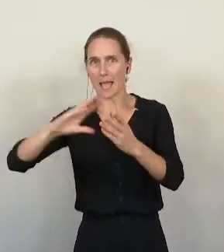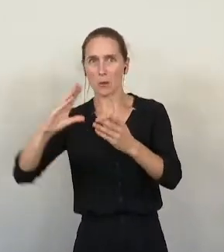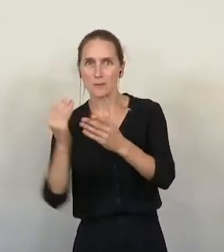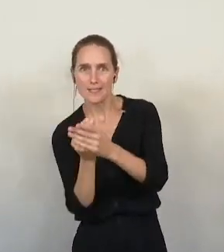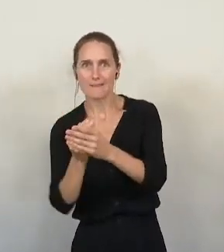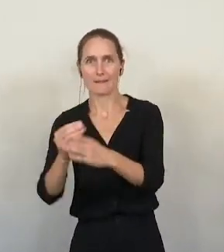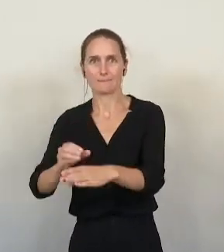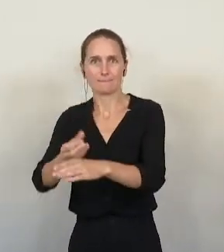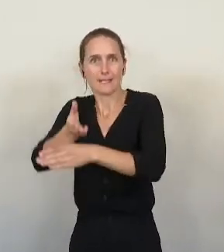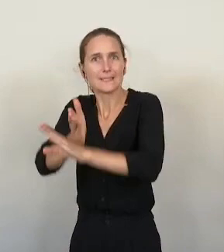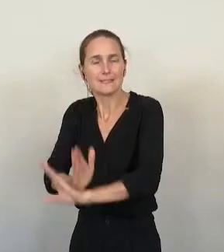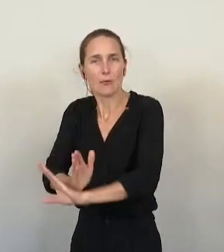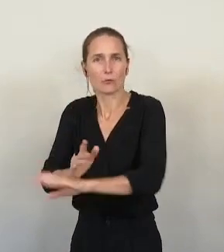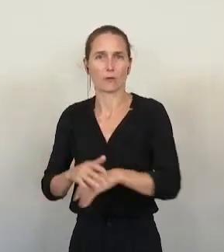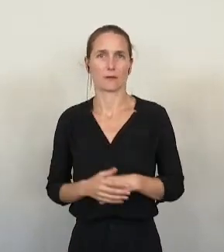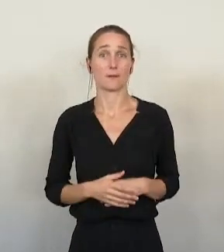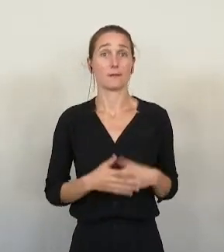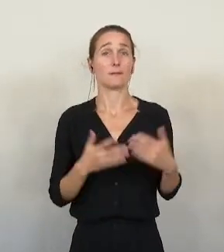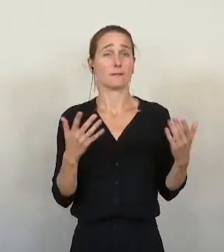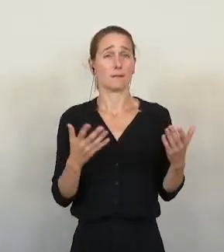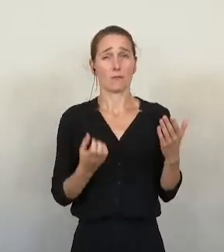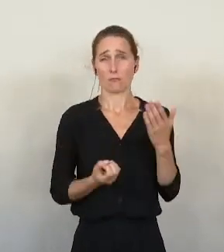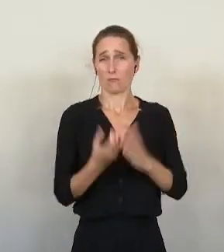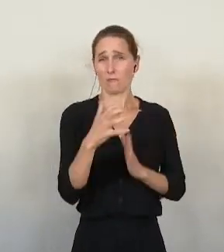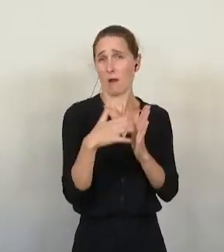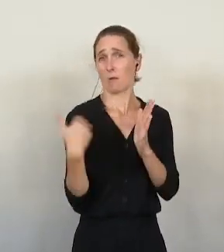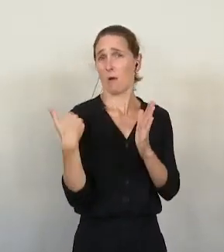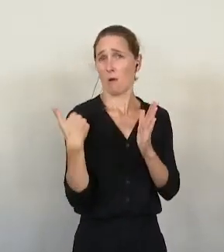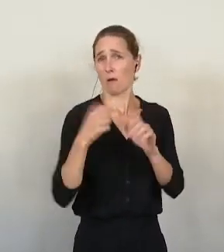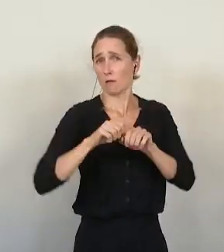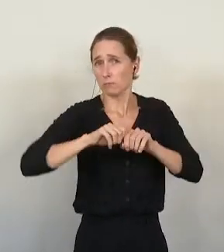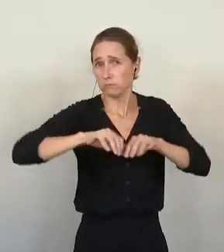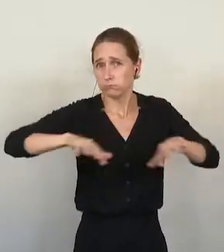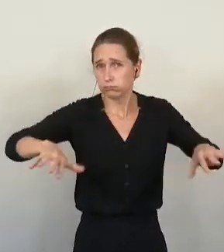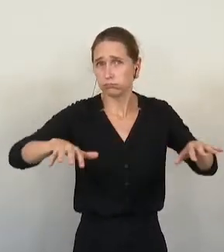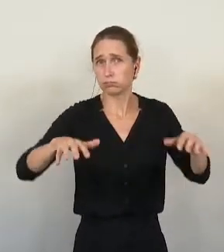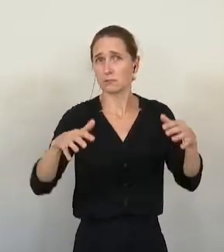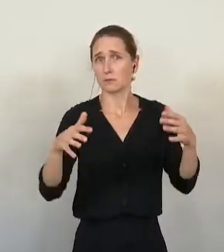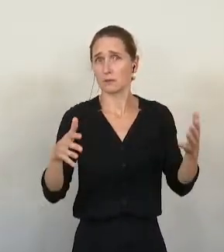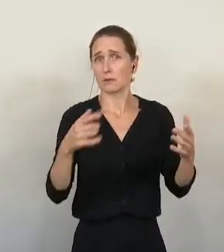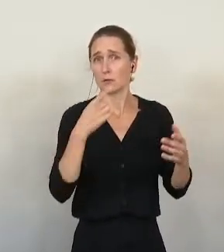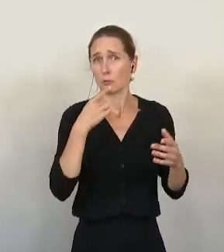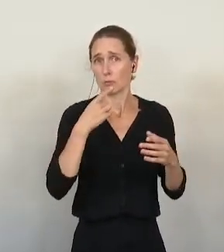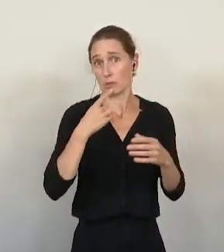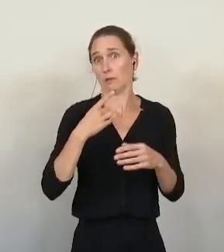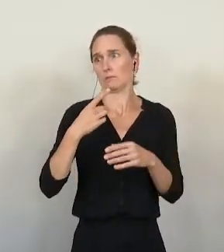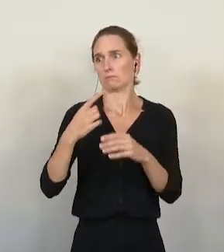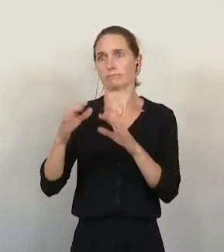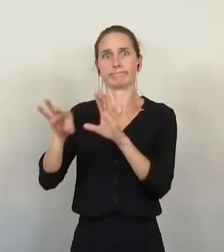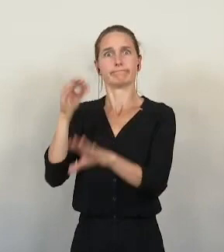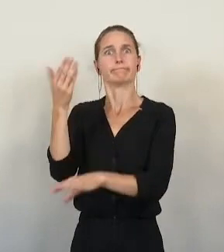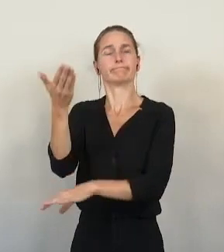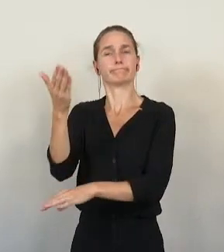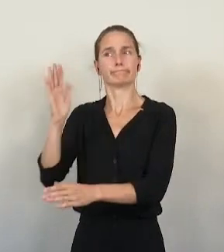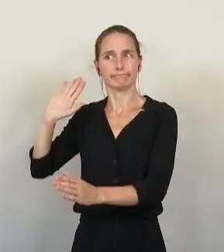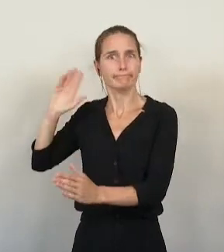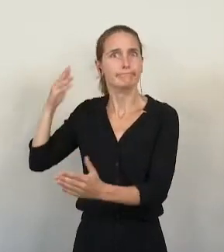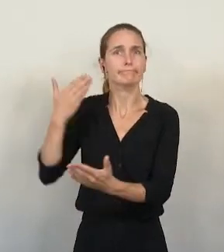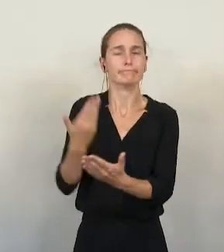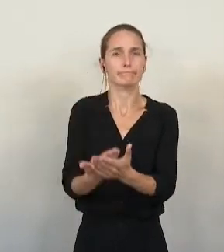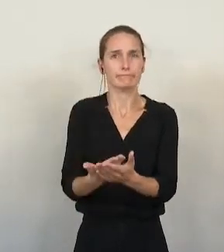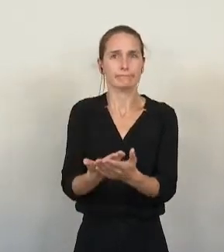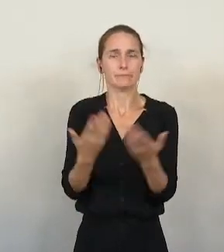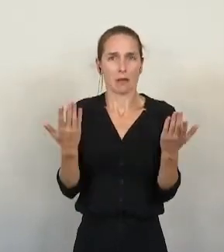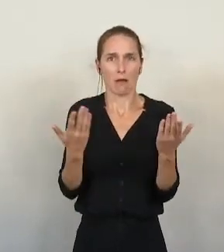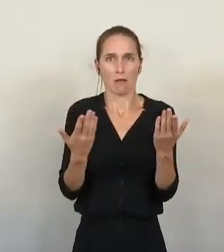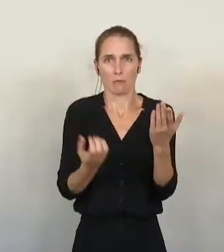dans la droite lignée de cette succession de délibérations cadres depuis le début du mandat, dont on peine à chaque fois à voir